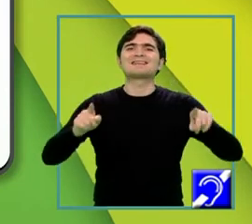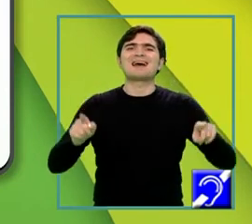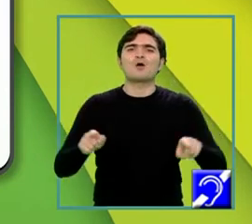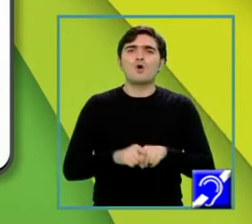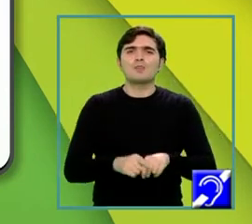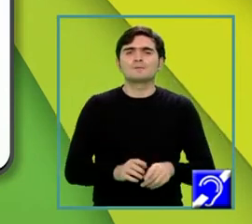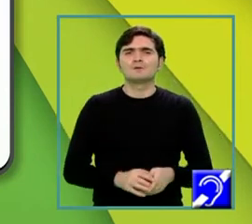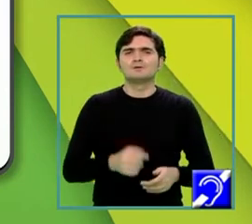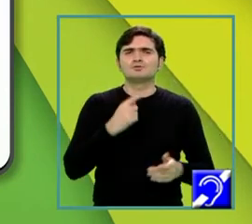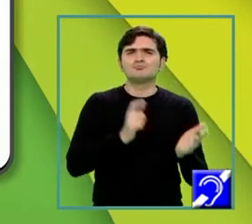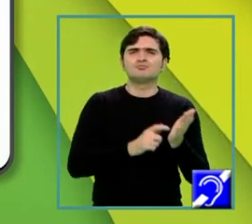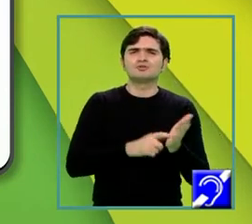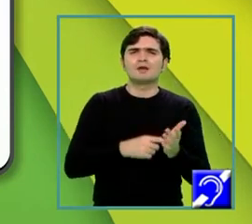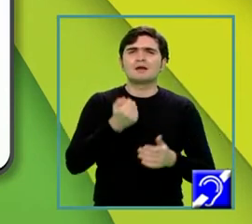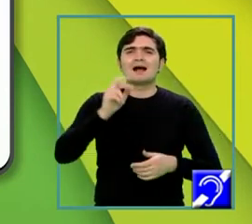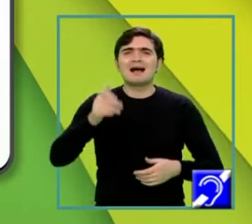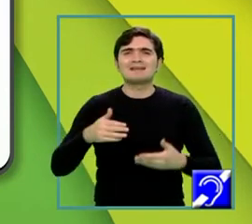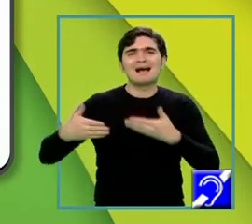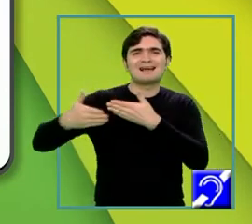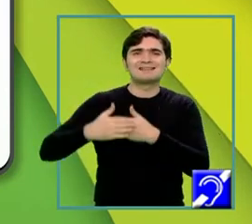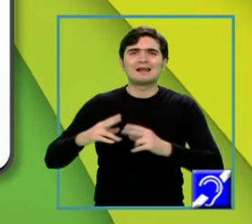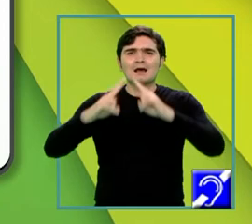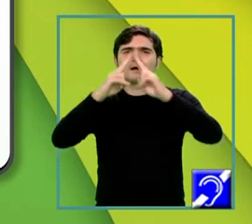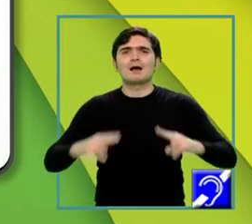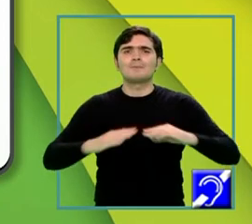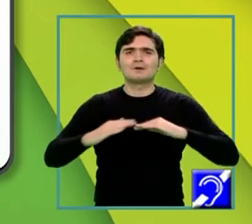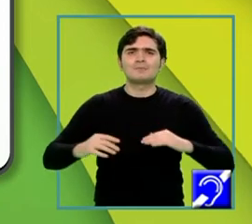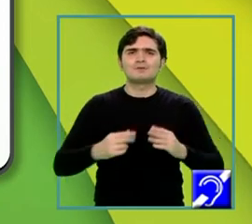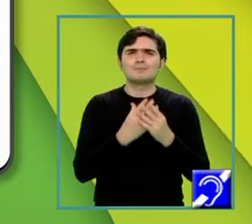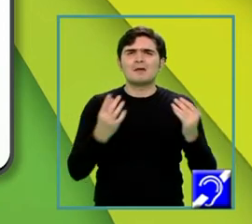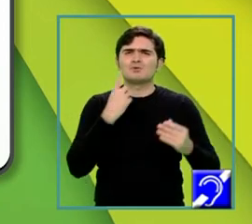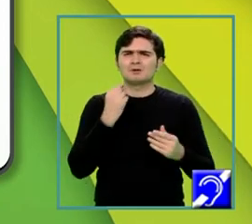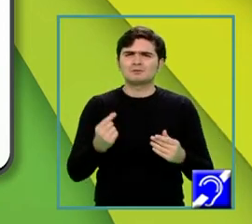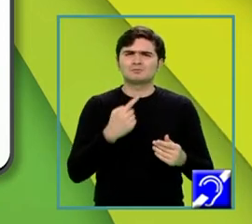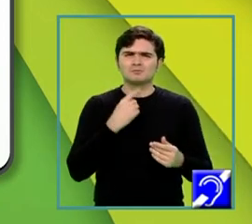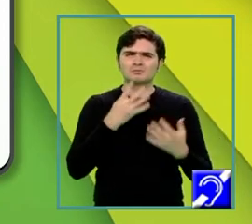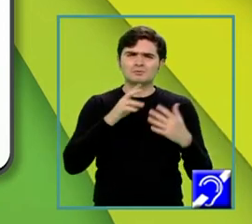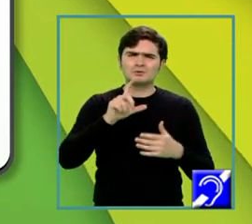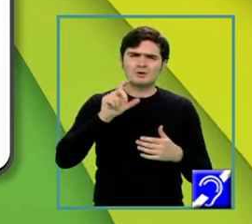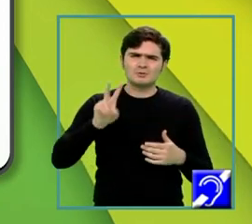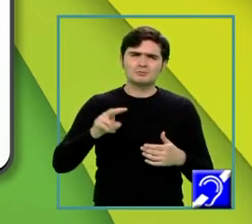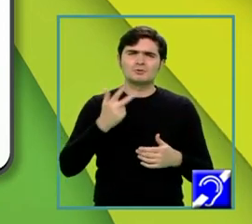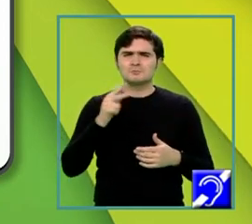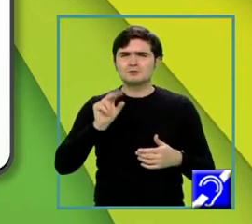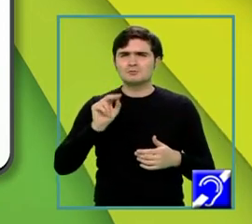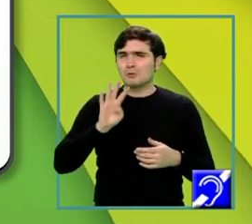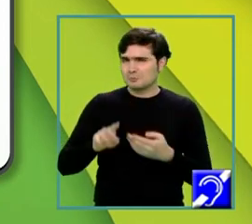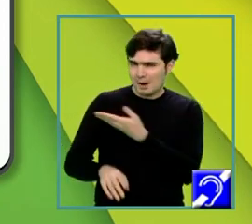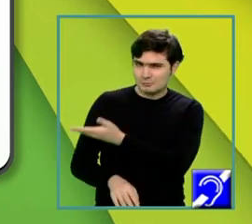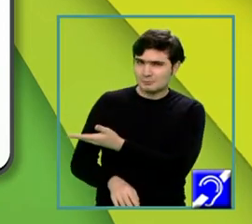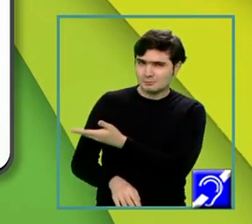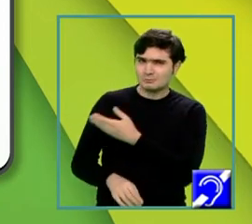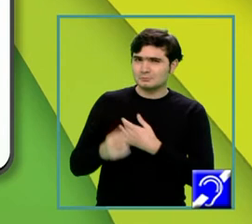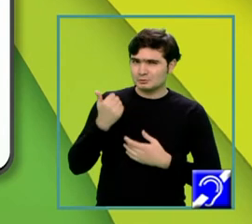Și ni se cere area laterală a piramidei, avem acolo mai multe răspunsuri, 972 centimetri pătrați, 324 centimetri pătrați,